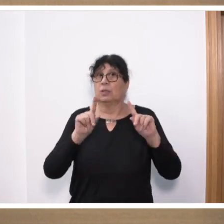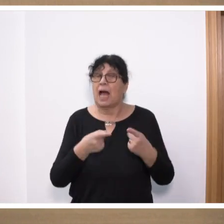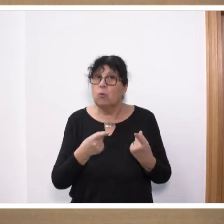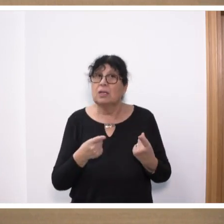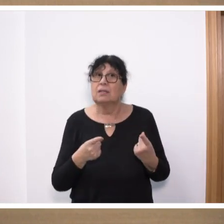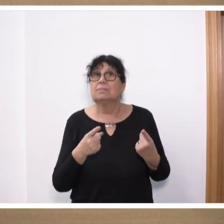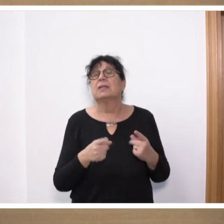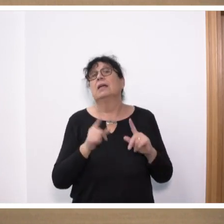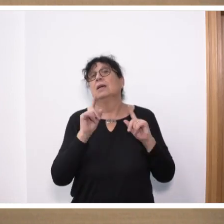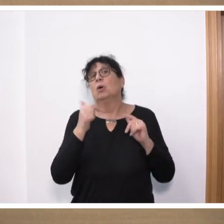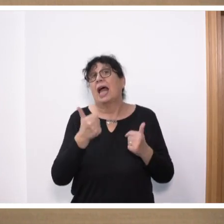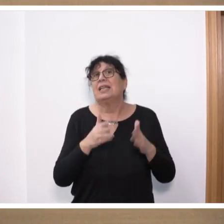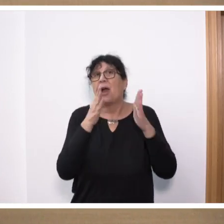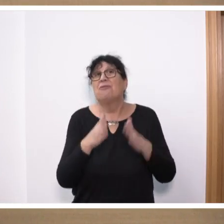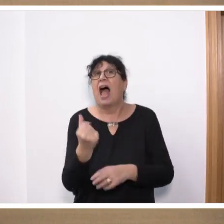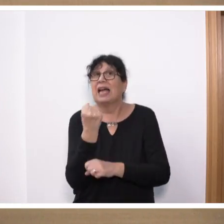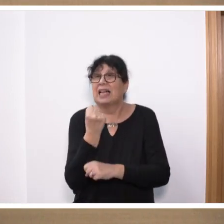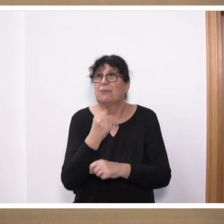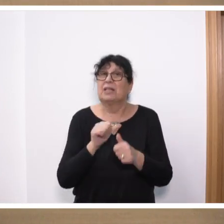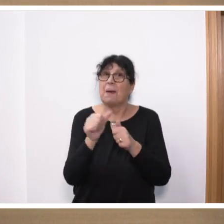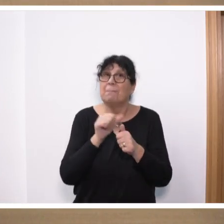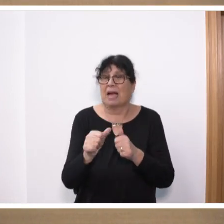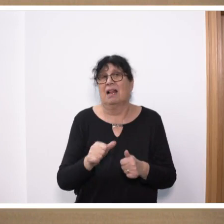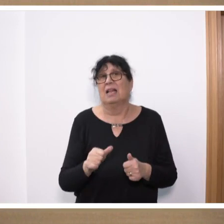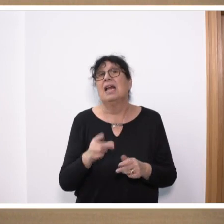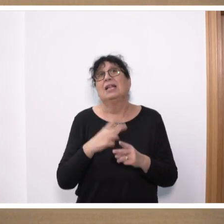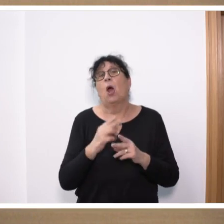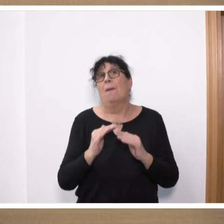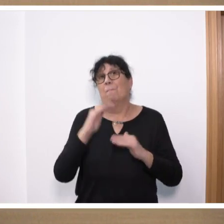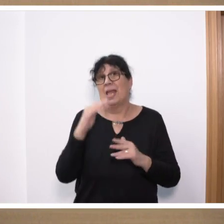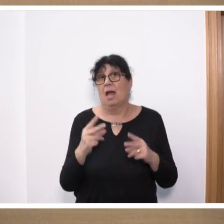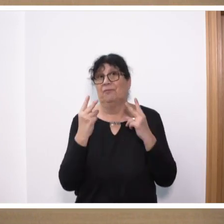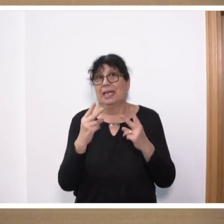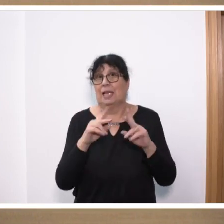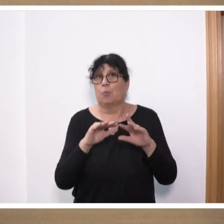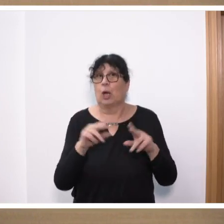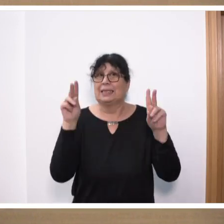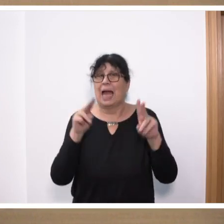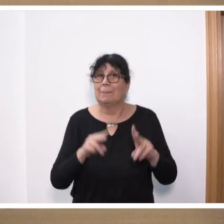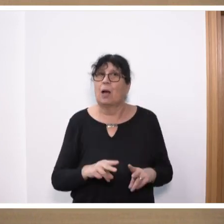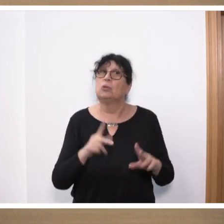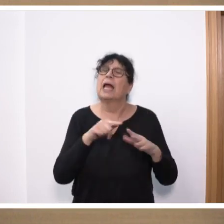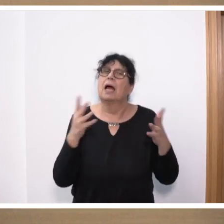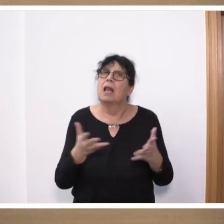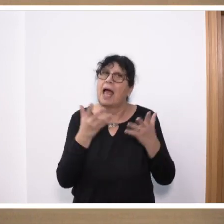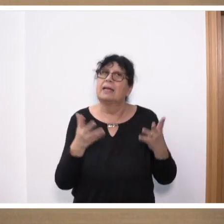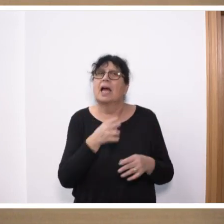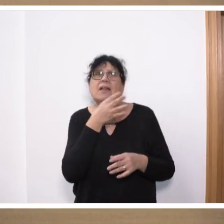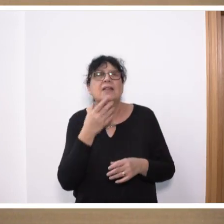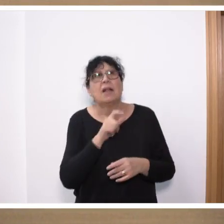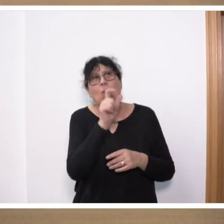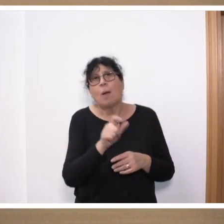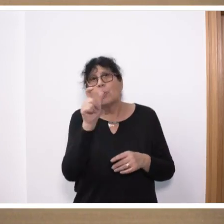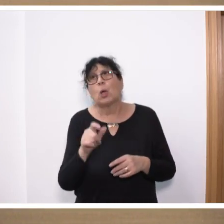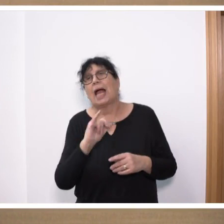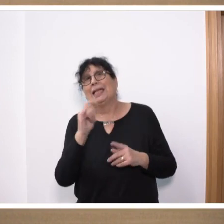des Fachkräftemangels auch noch einmal von besonderer Bedeutung und es erleichtert vieles für Bürgerinnen und Bürger. Denn oftmals ist